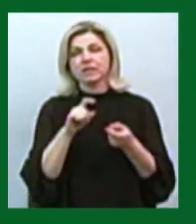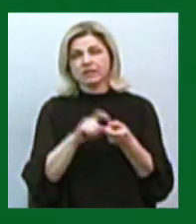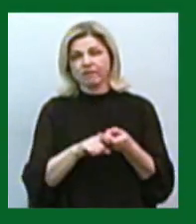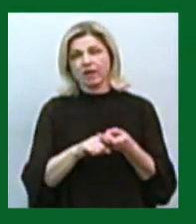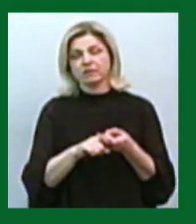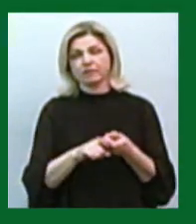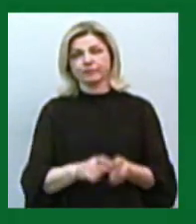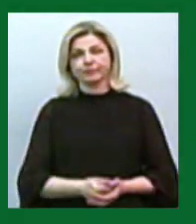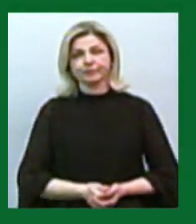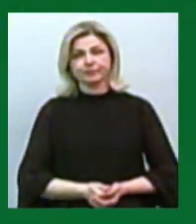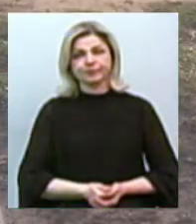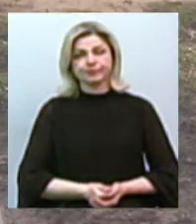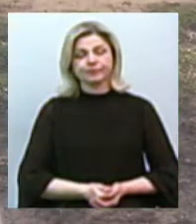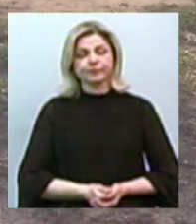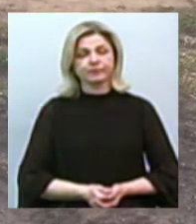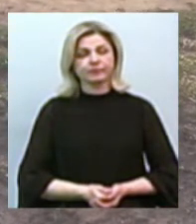телекомунікацій.